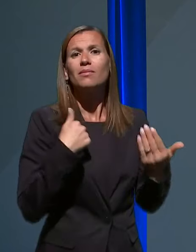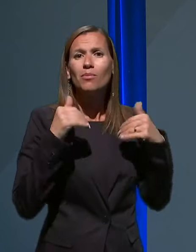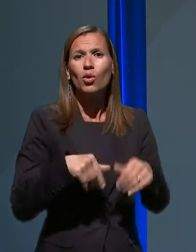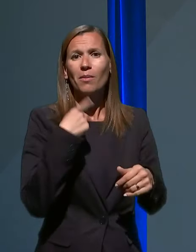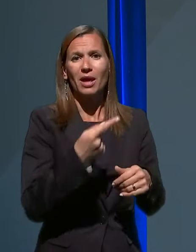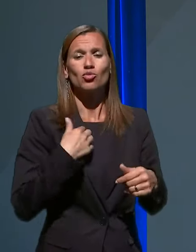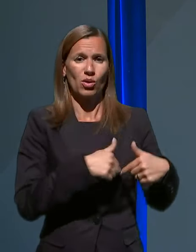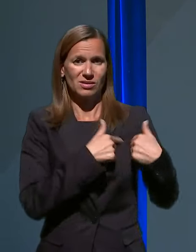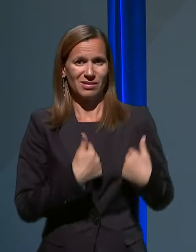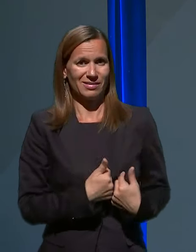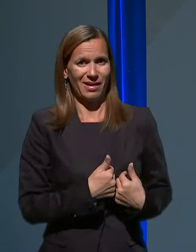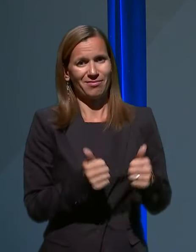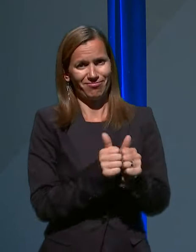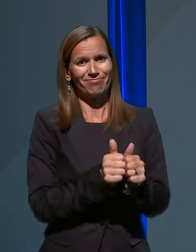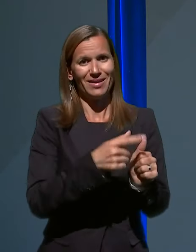srce z njimi.